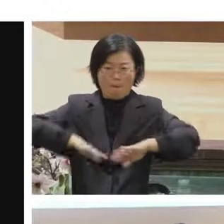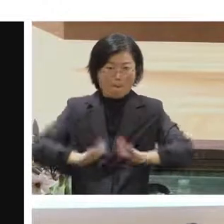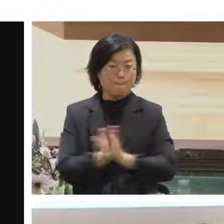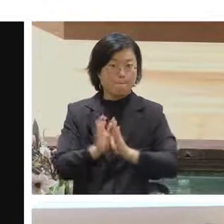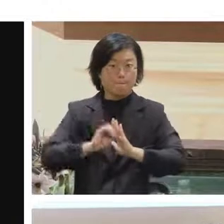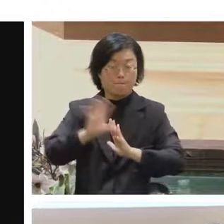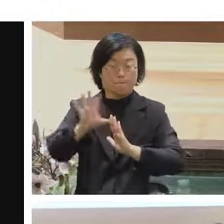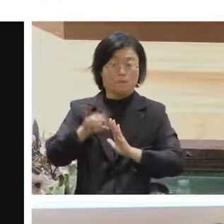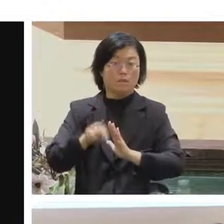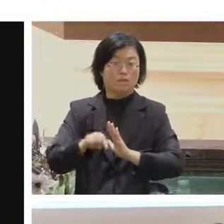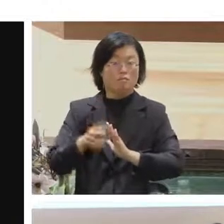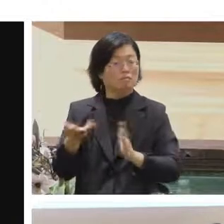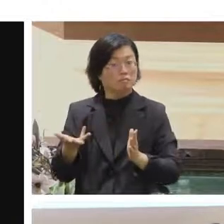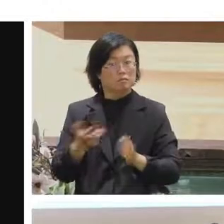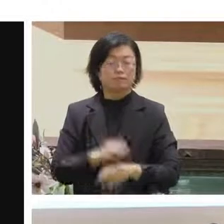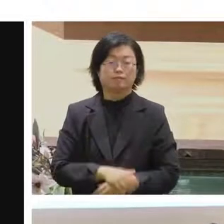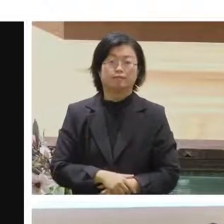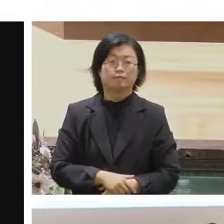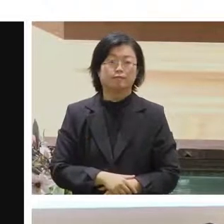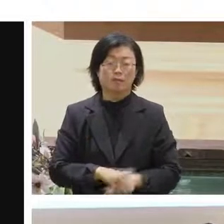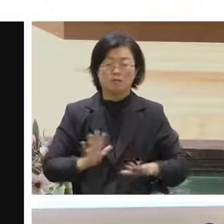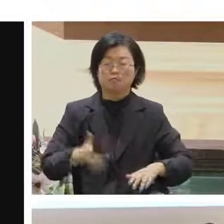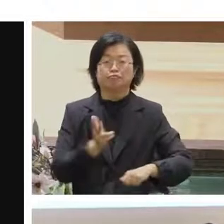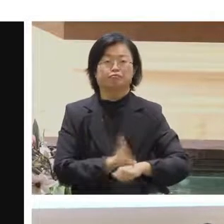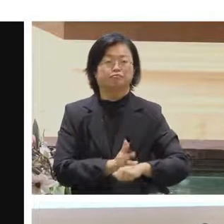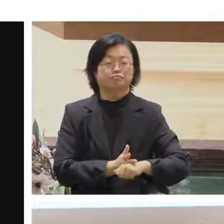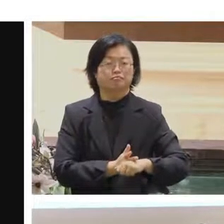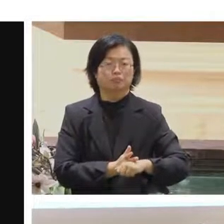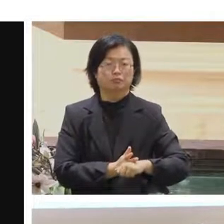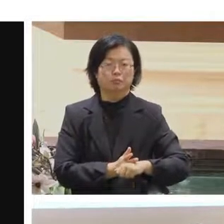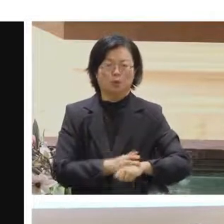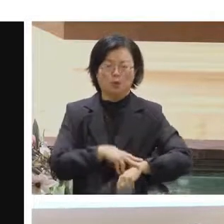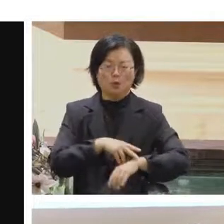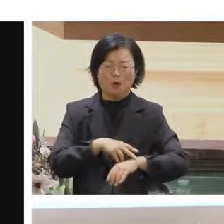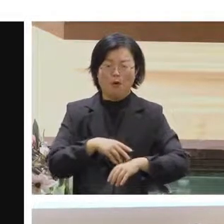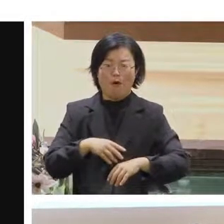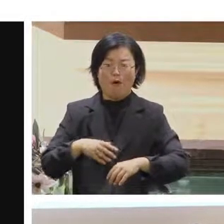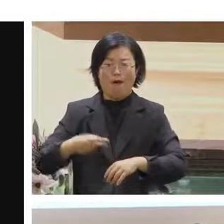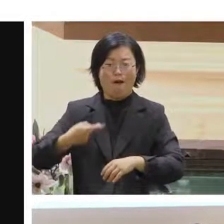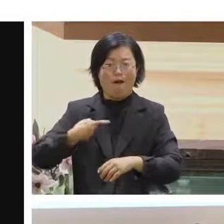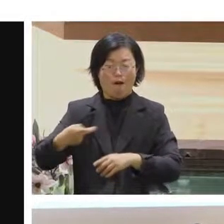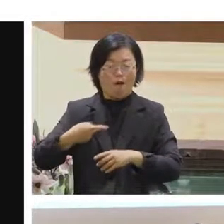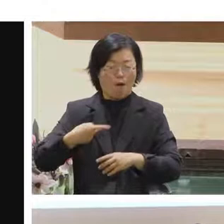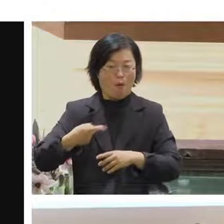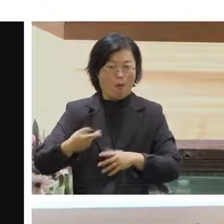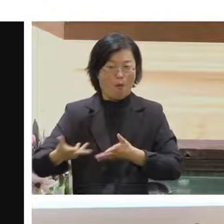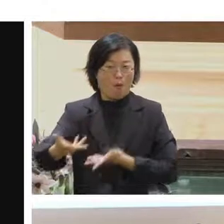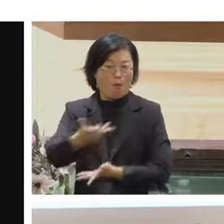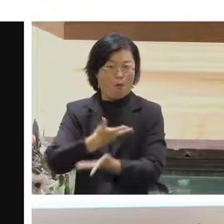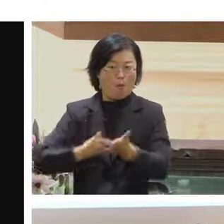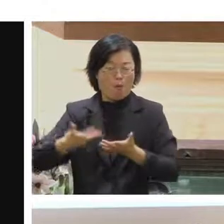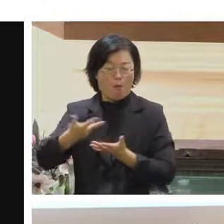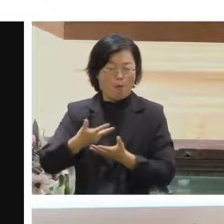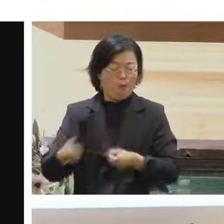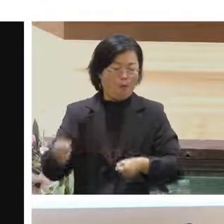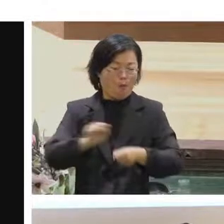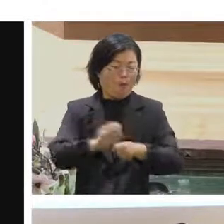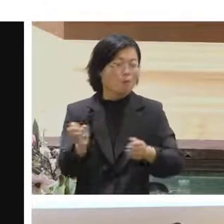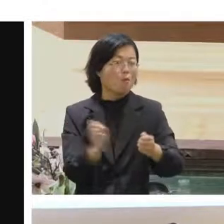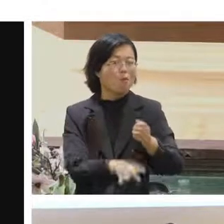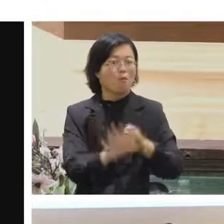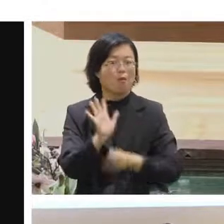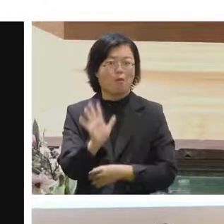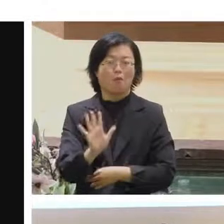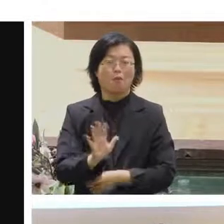那在直播的話以現在的技術其實我們就加了很多互動來讓大家可以黏著在活動上